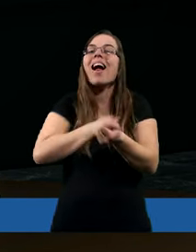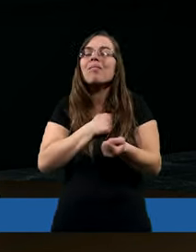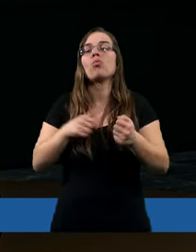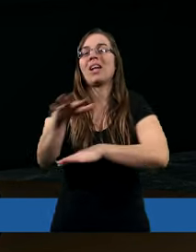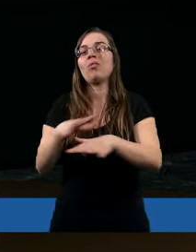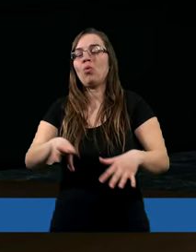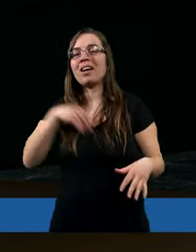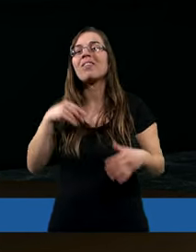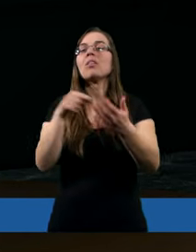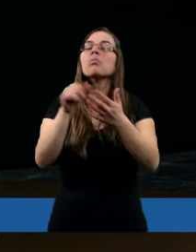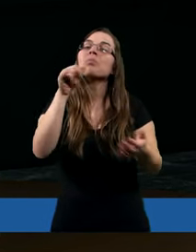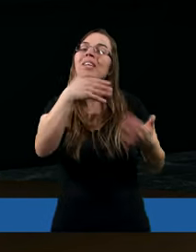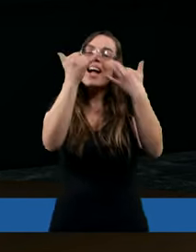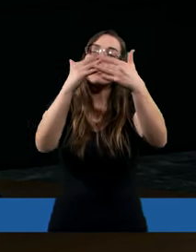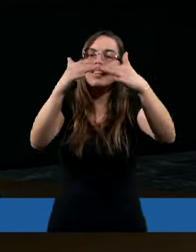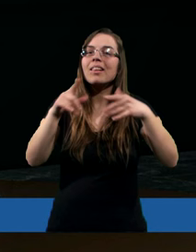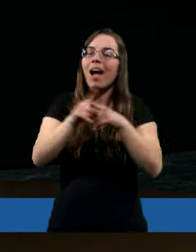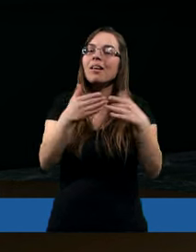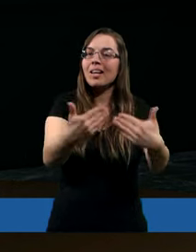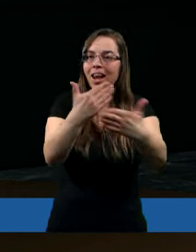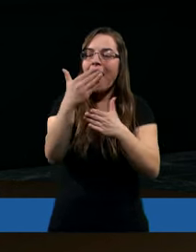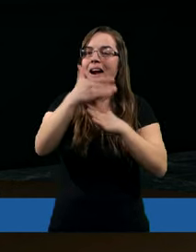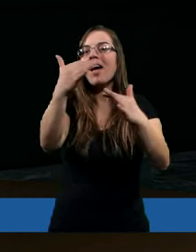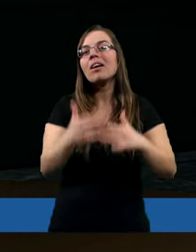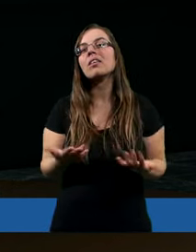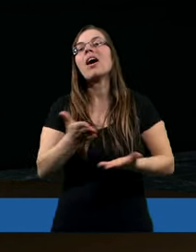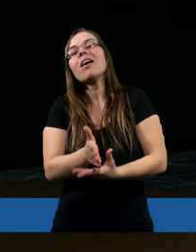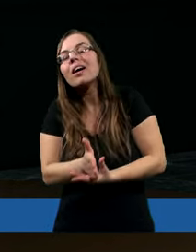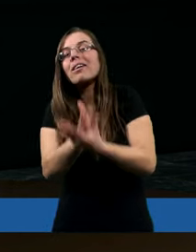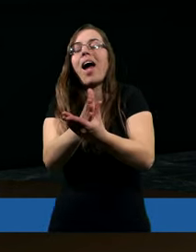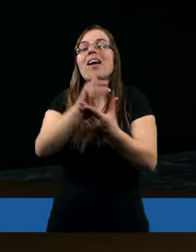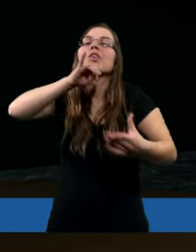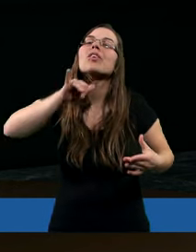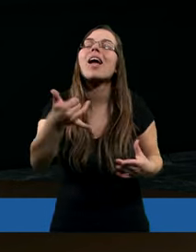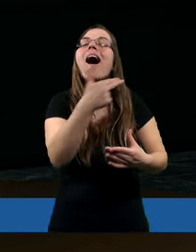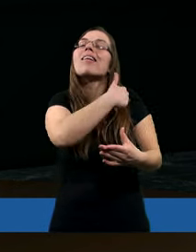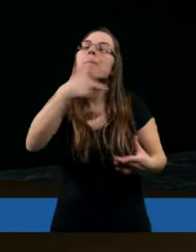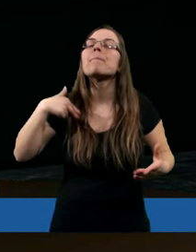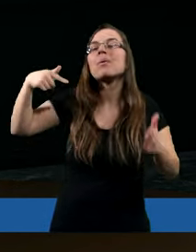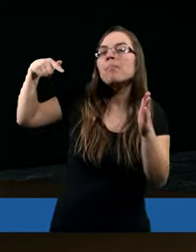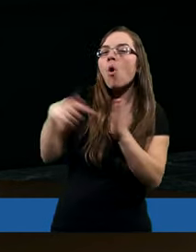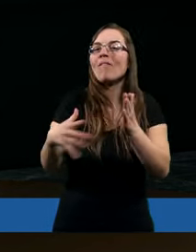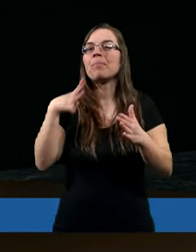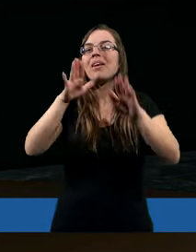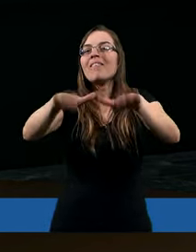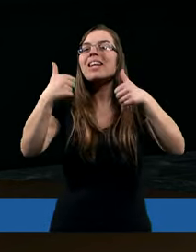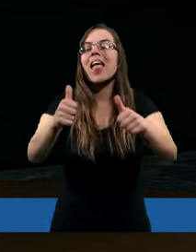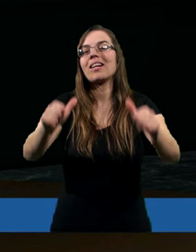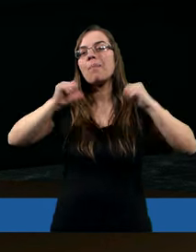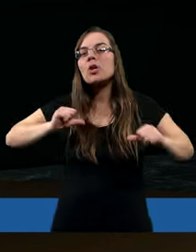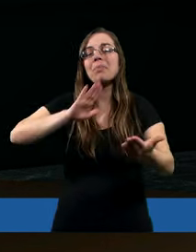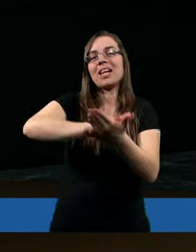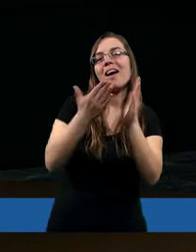jesteśmy powołani do jedności. i tam dalej radzi, jacy mamy być względem siebie.